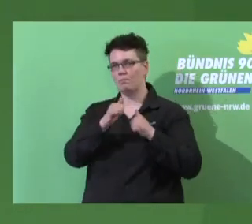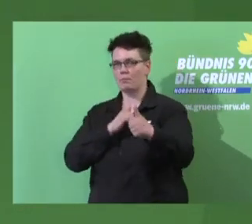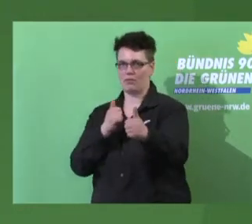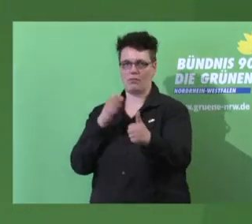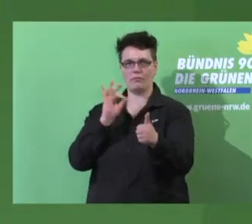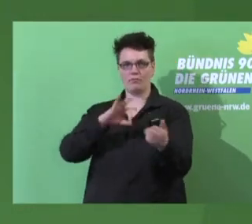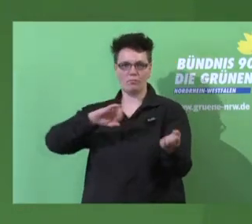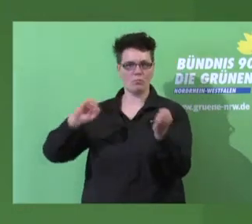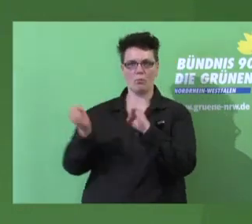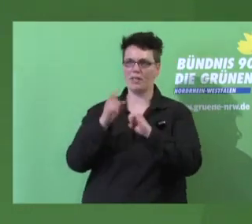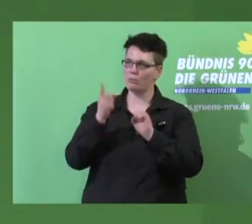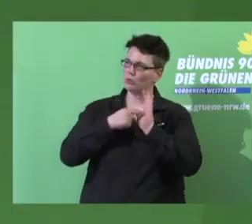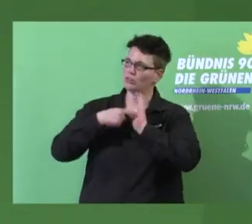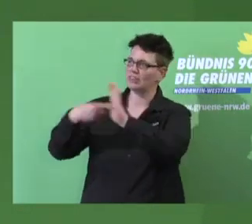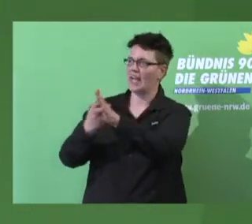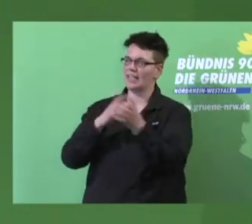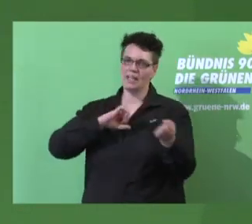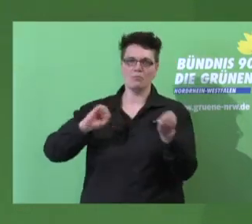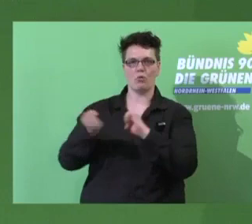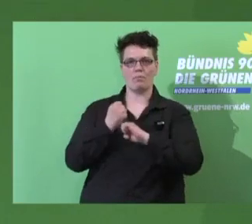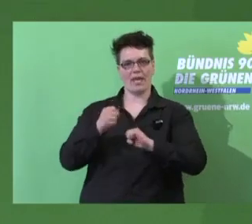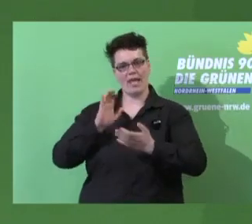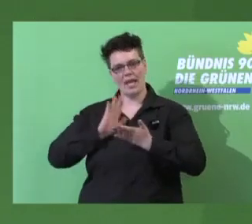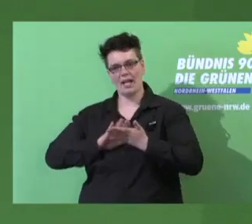empfinden doch mehr Menschen zu euch. Herzlichen Dank.